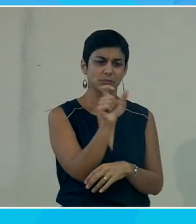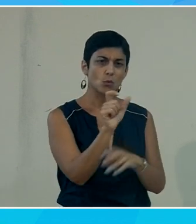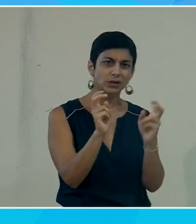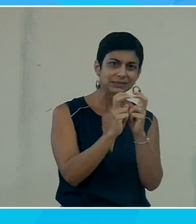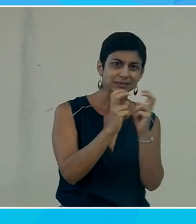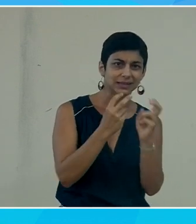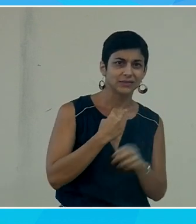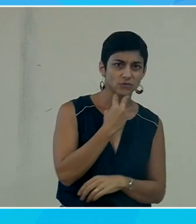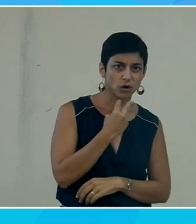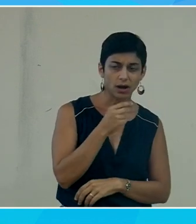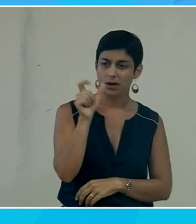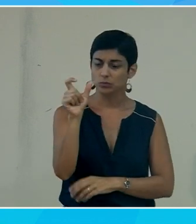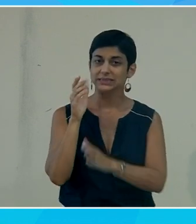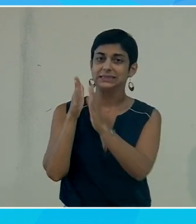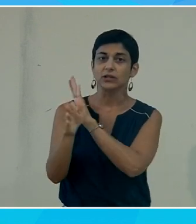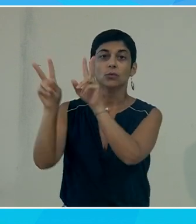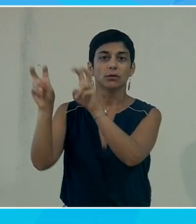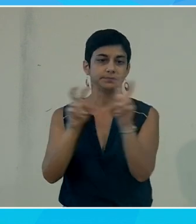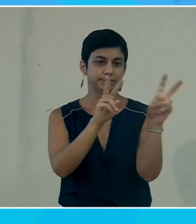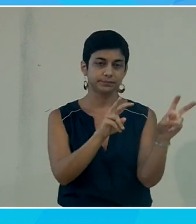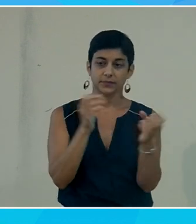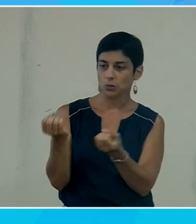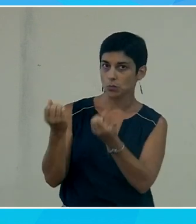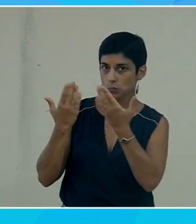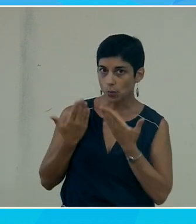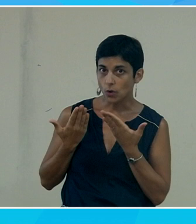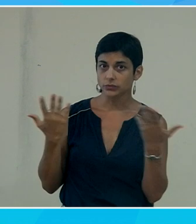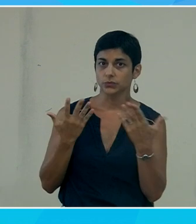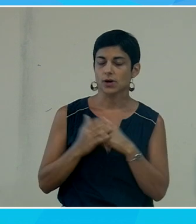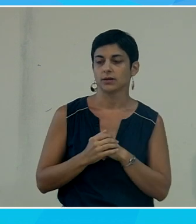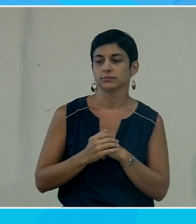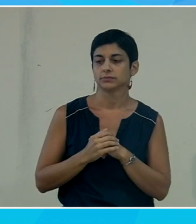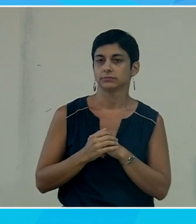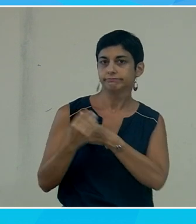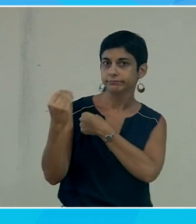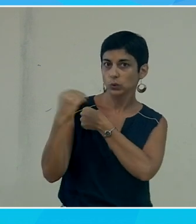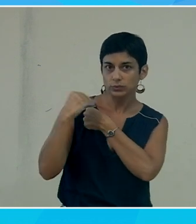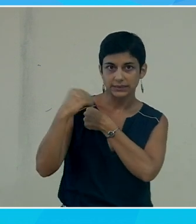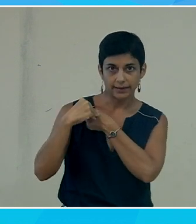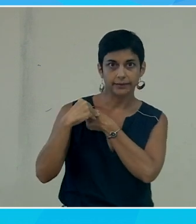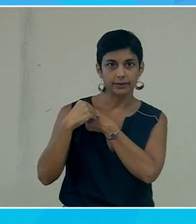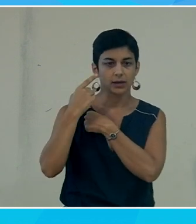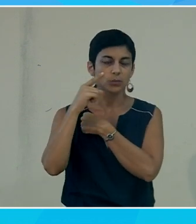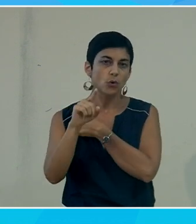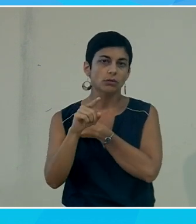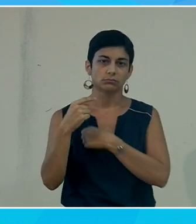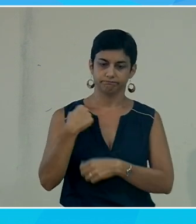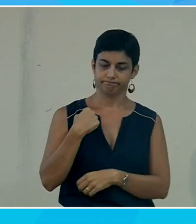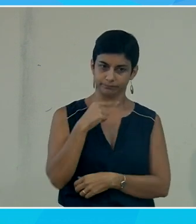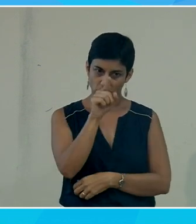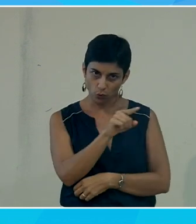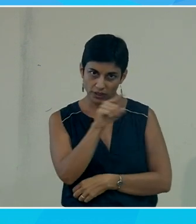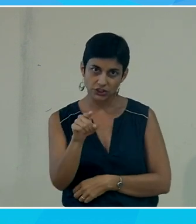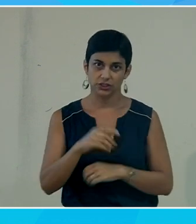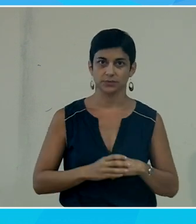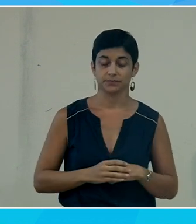sur le mot directement. donc il me propose en fait des menus en me disant, voilà, j'ai des recommandations pour que tu puisses corriger ça,